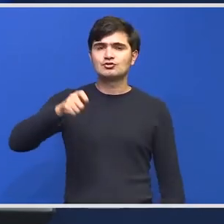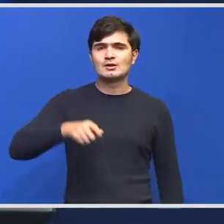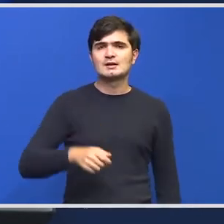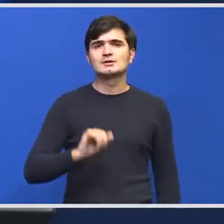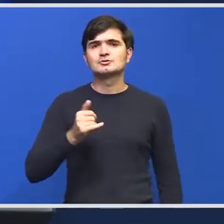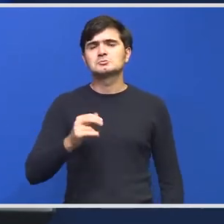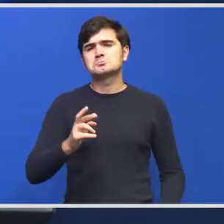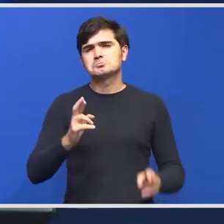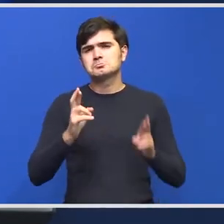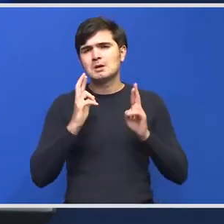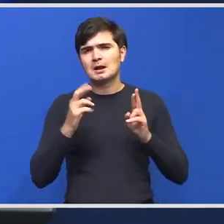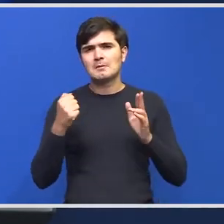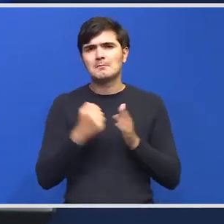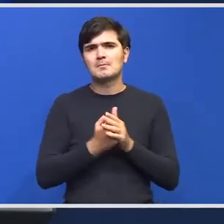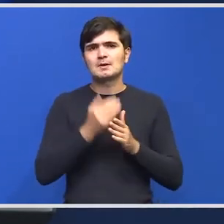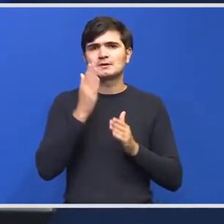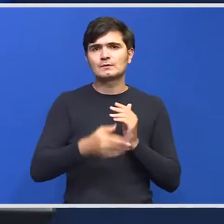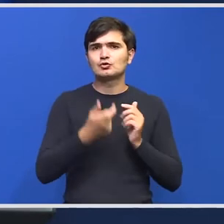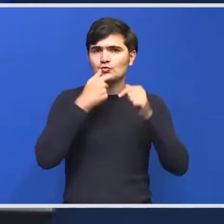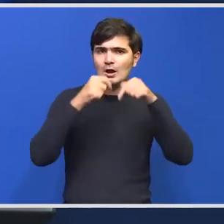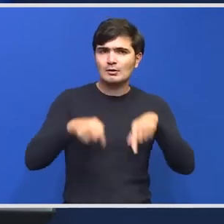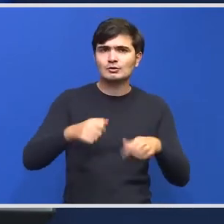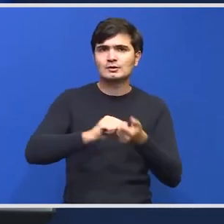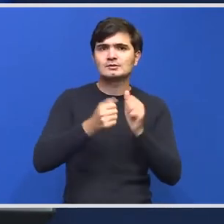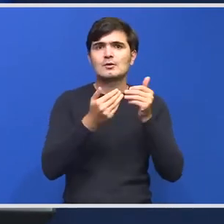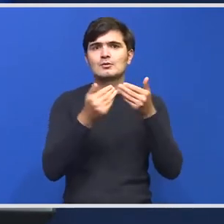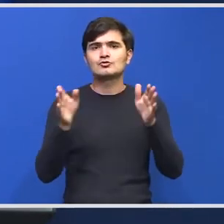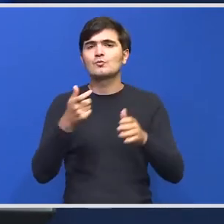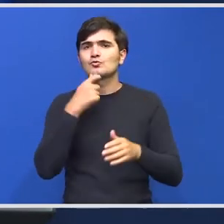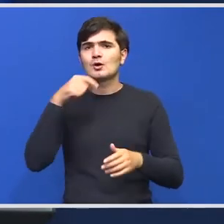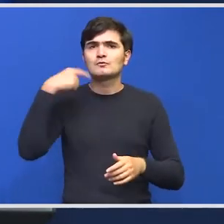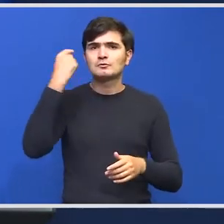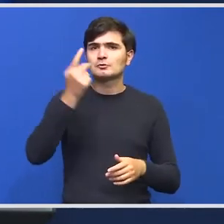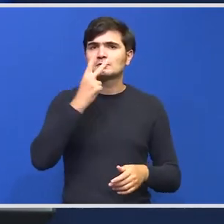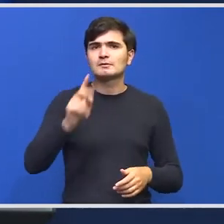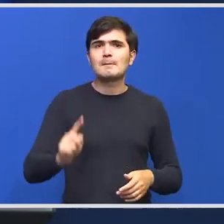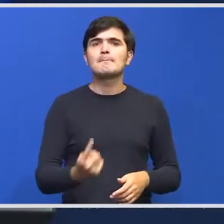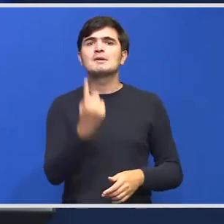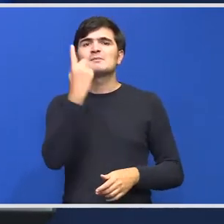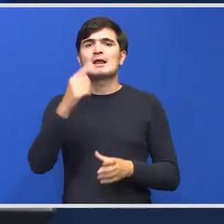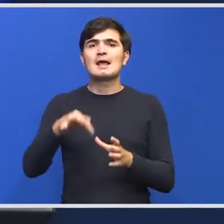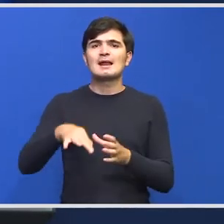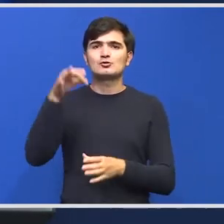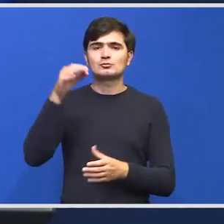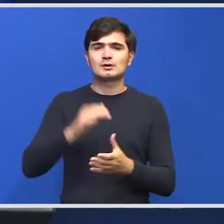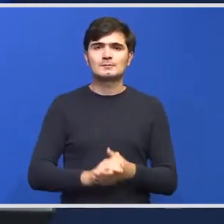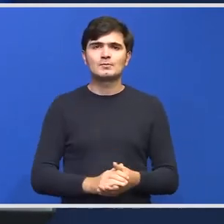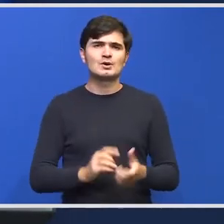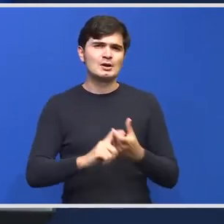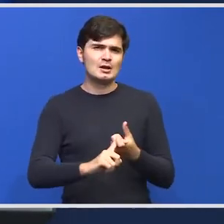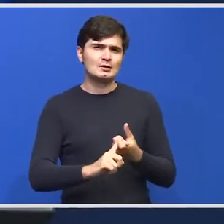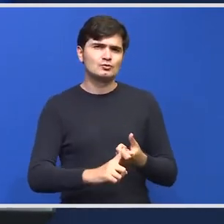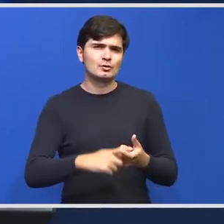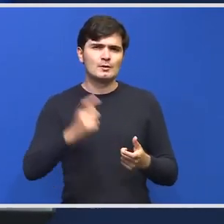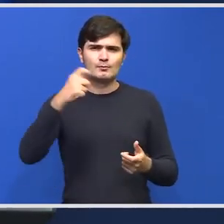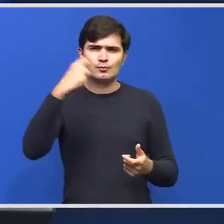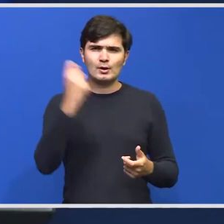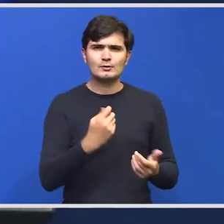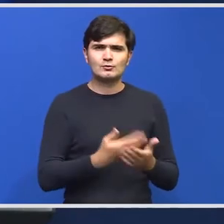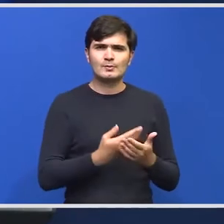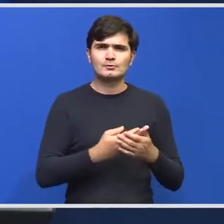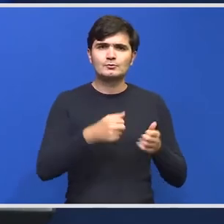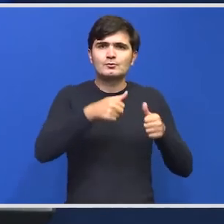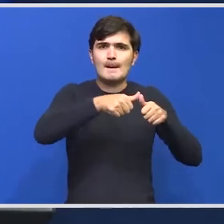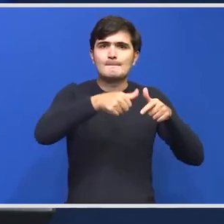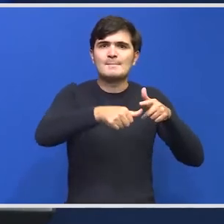și sperăm până la sfârșitul anului viitor să avem deja primele rezultate în ceea ce privește proiectul de amprentare